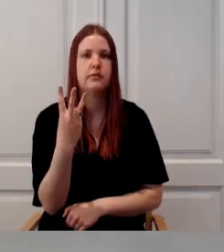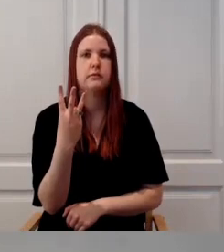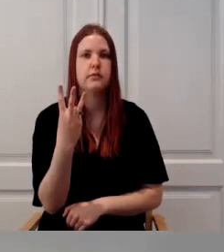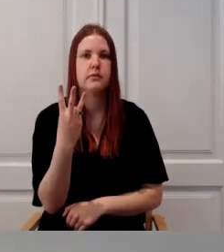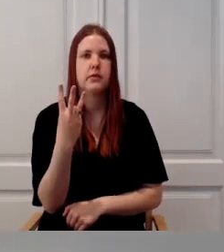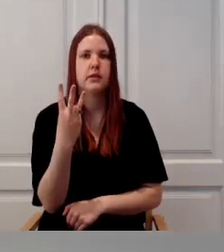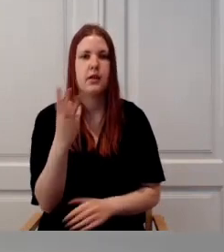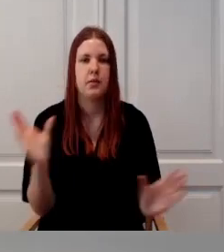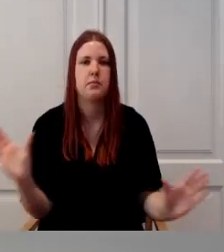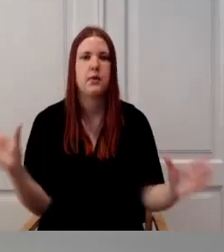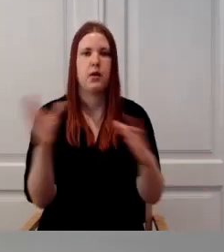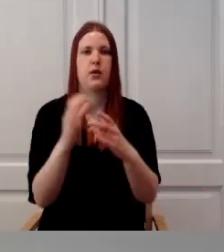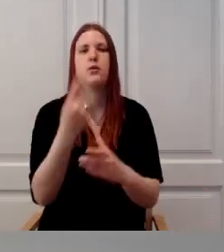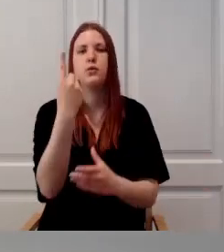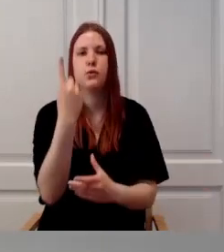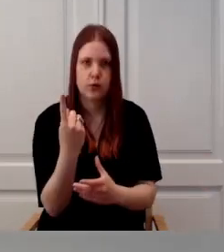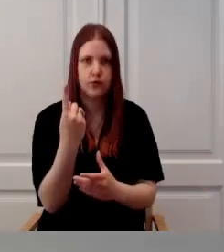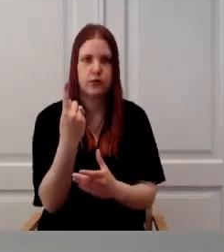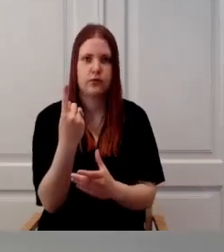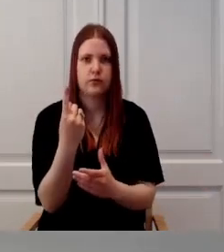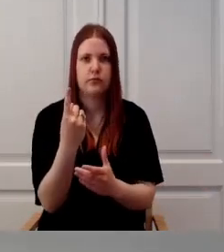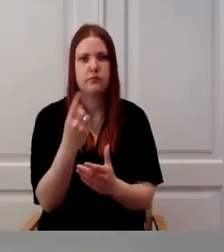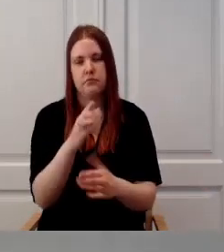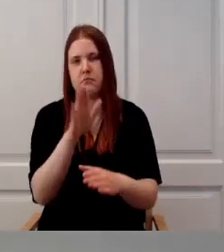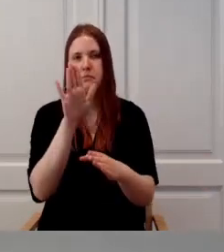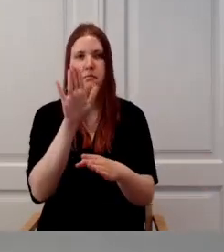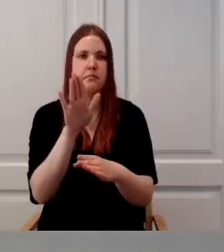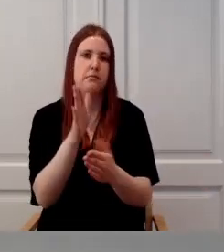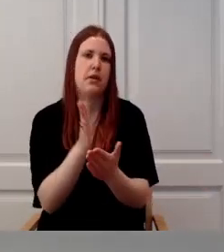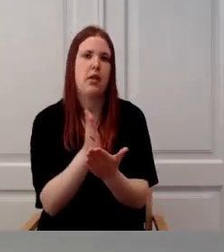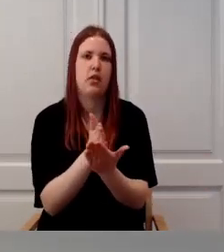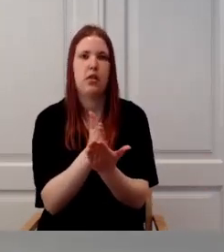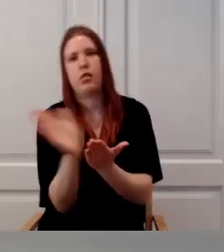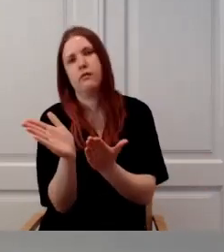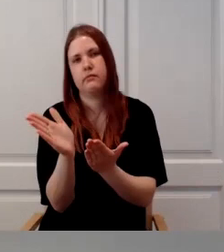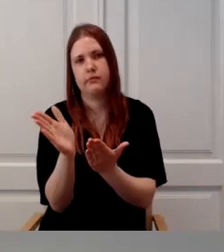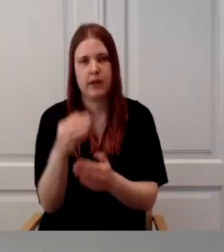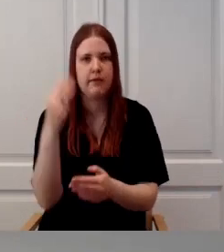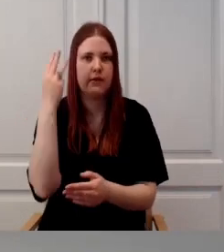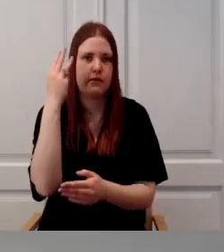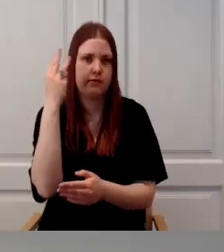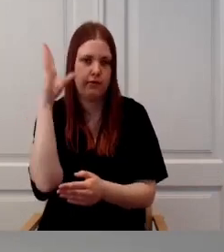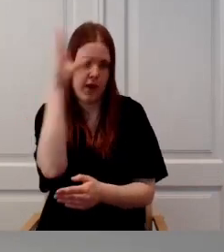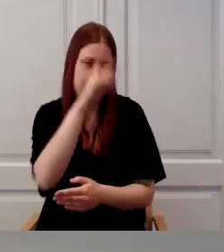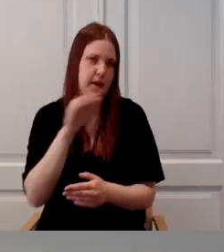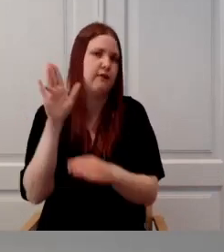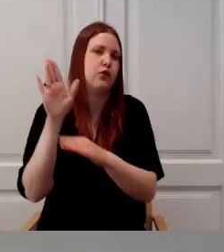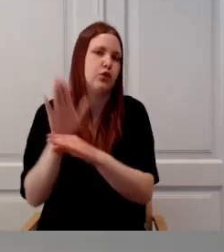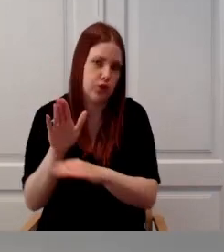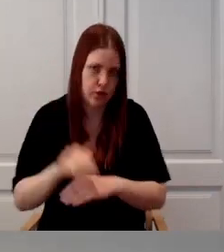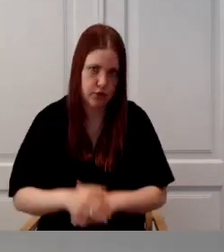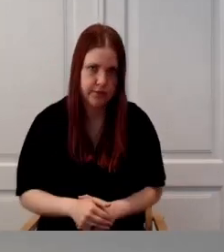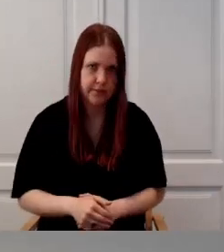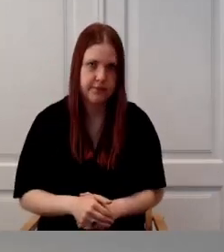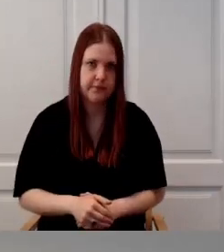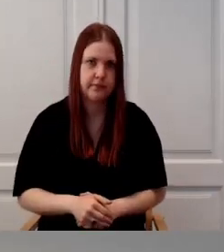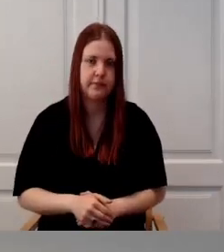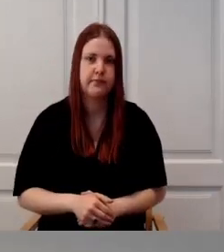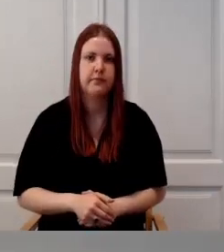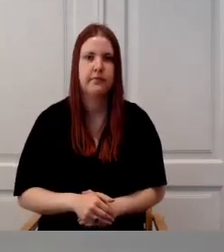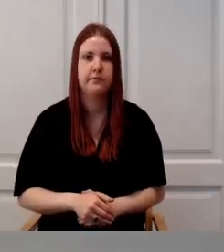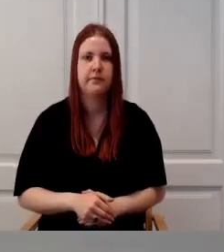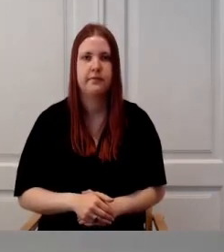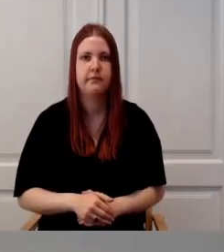Üheks kõrvale kalde liigiks on vaimne funksioon. Ja selleks, et nüüd tõesti täita seda nõuet, et ma näen